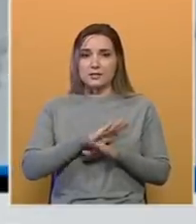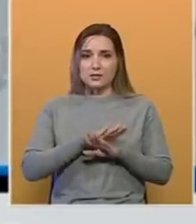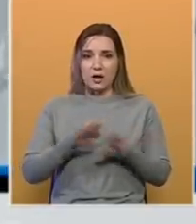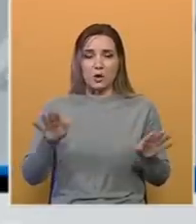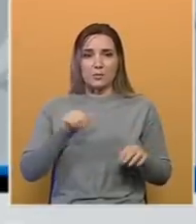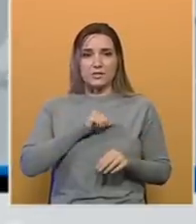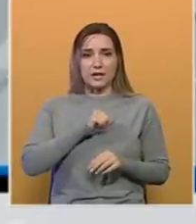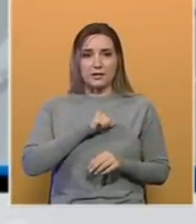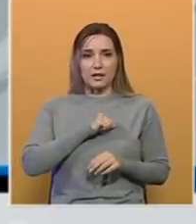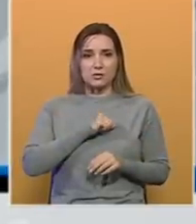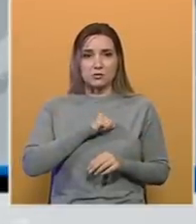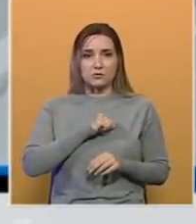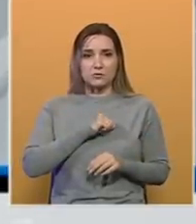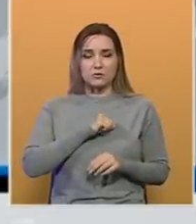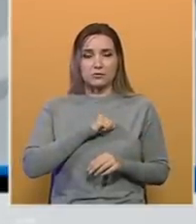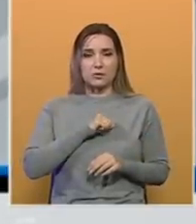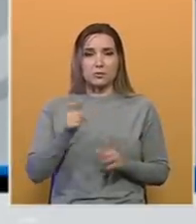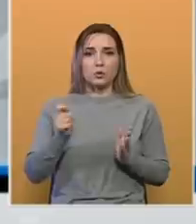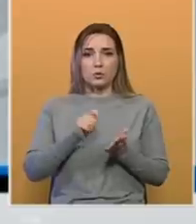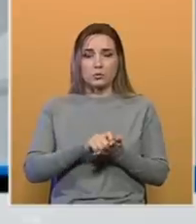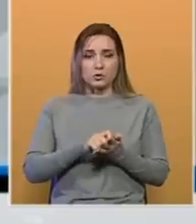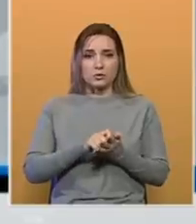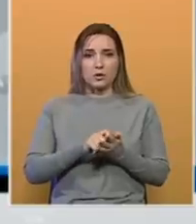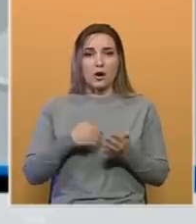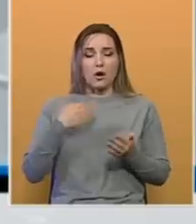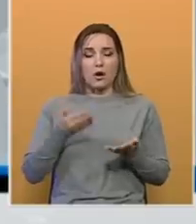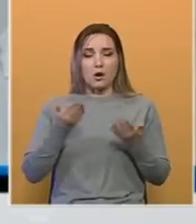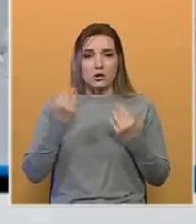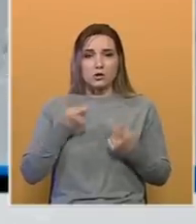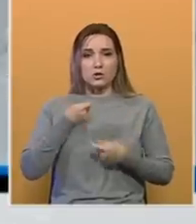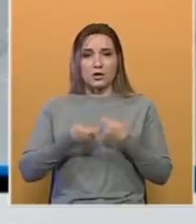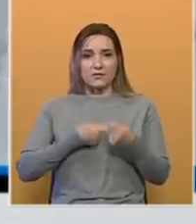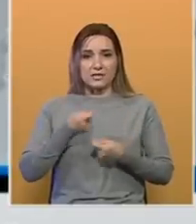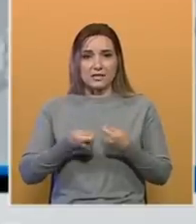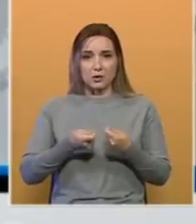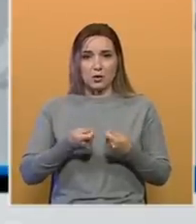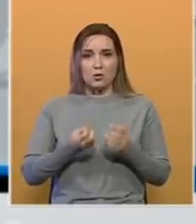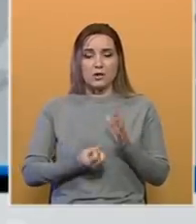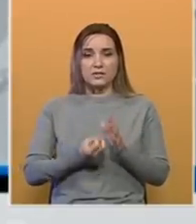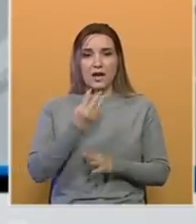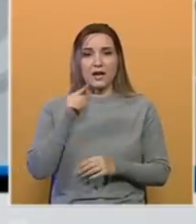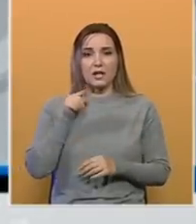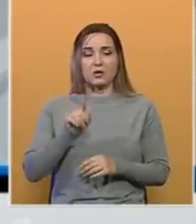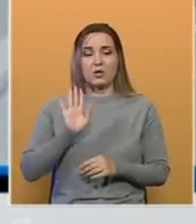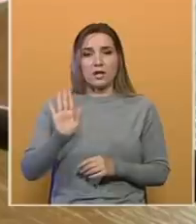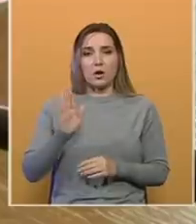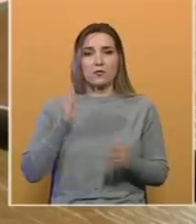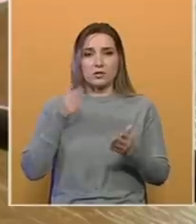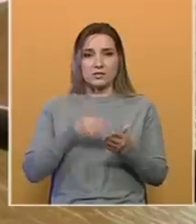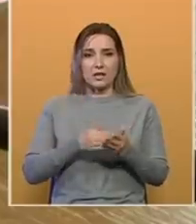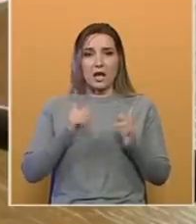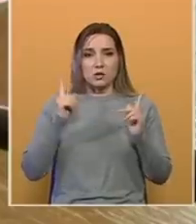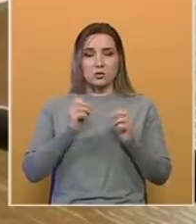zainteresovanom potencijalnom kupcu, odnosno investitoru, osvarenje tog njegovog cilja.